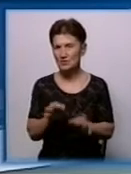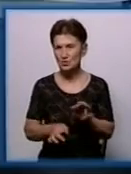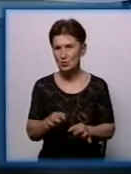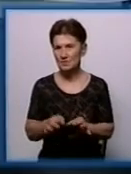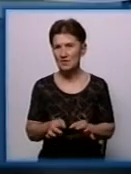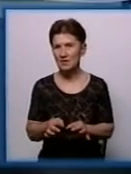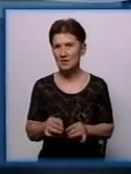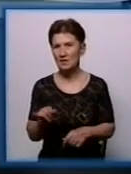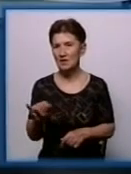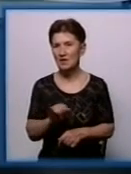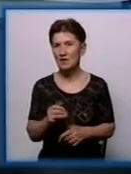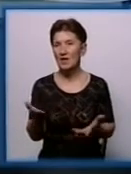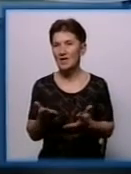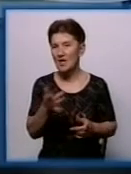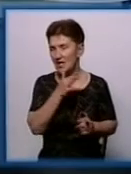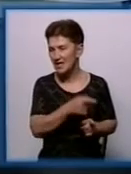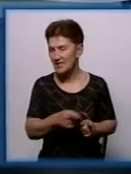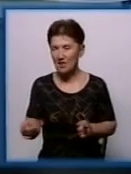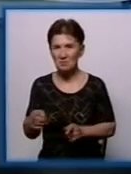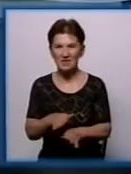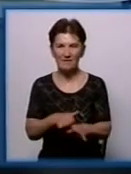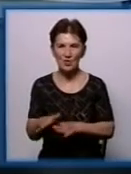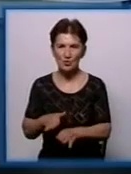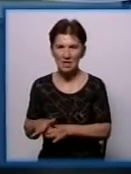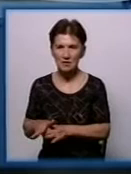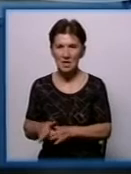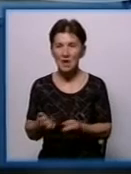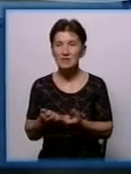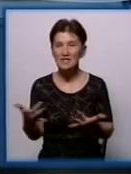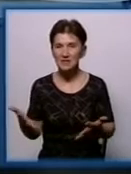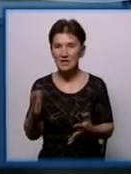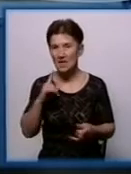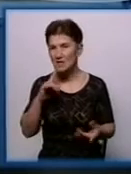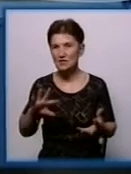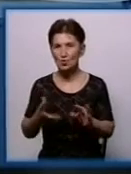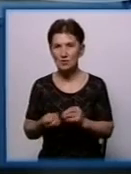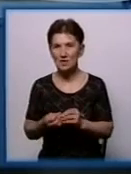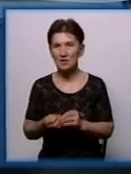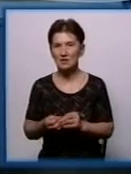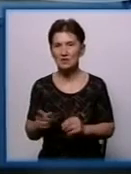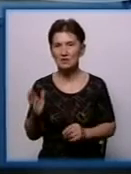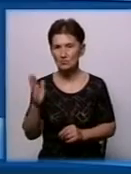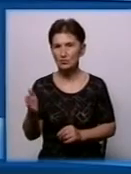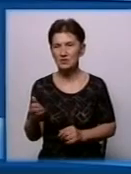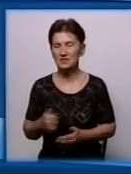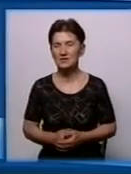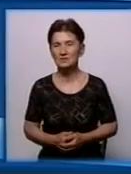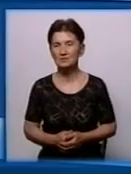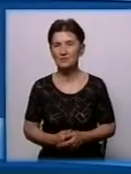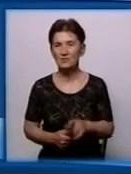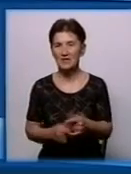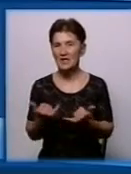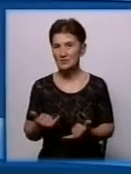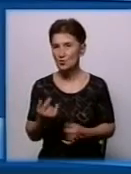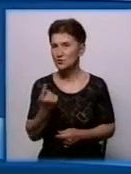і які терміни виконання, і наскільки результат буде того, що недоліки будуть виконані. Сьогодні ми спробували зв